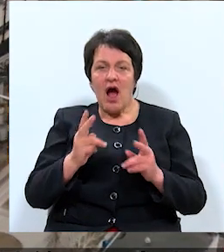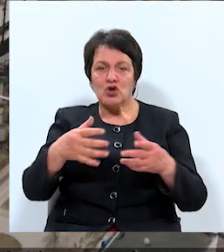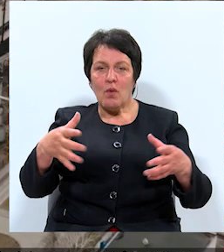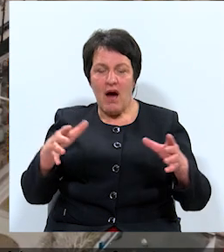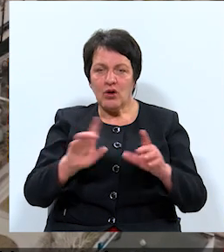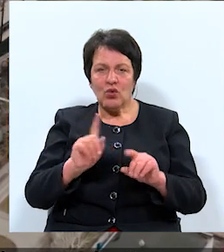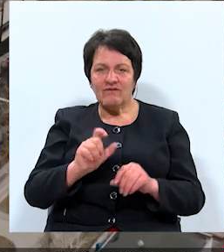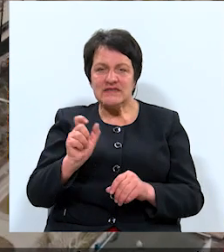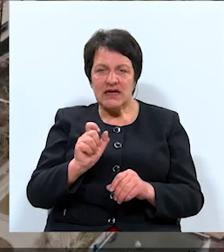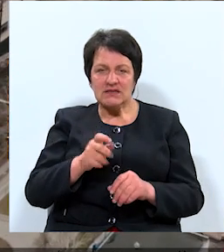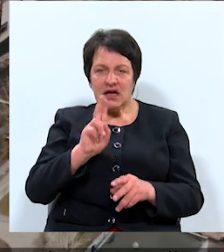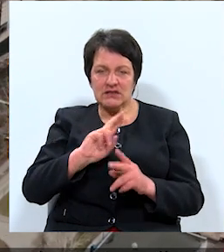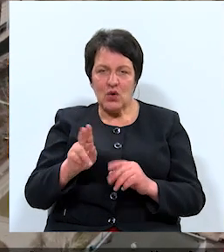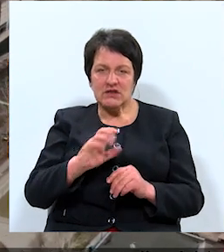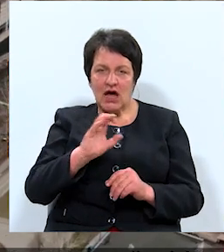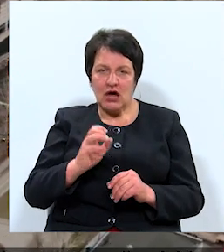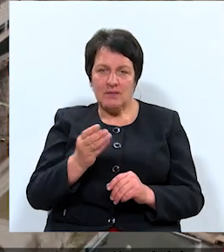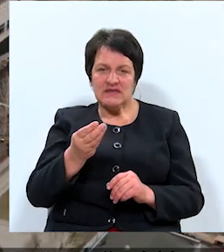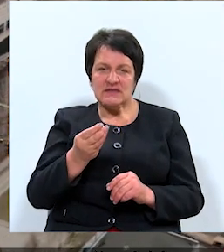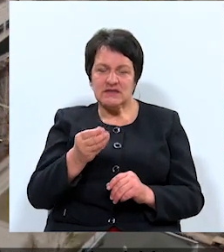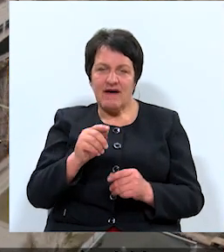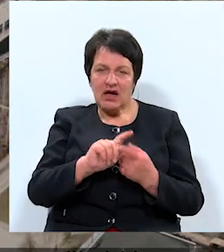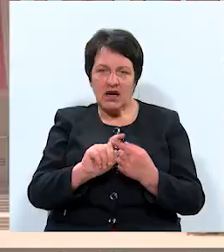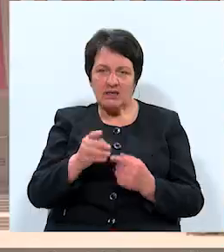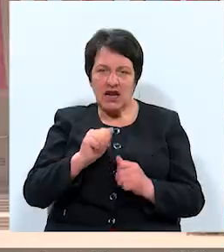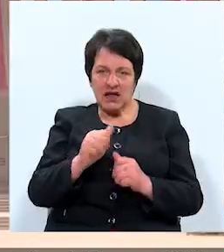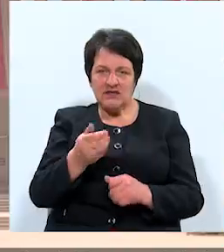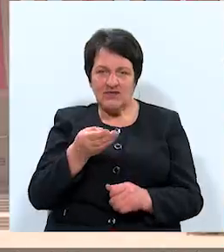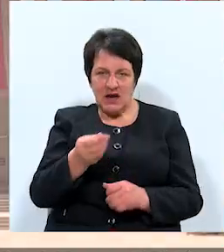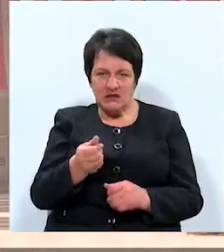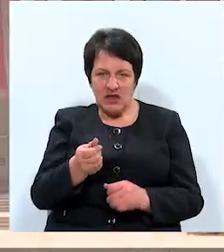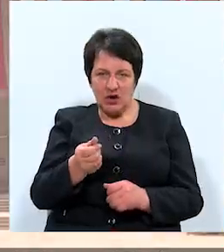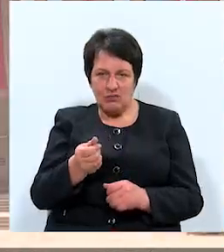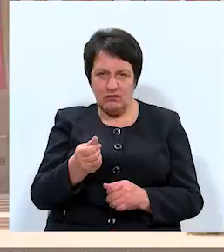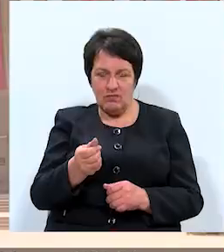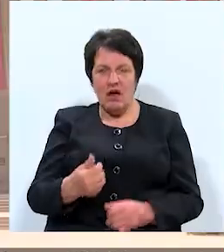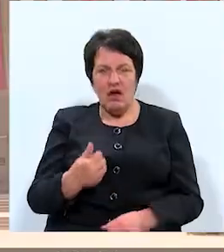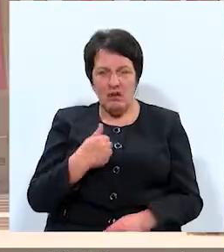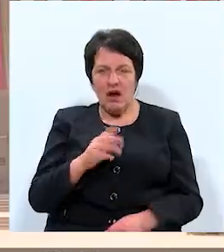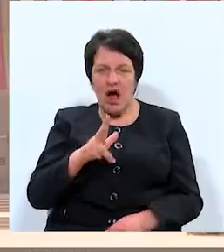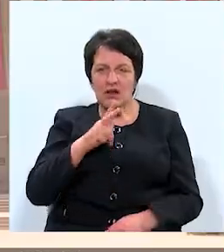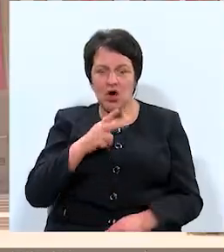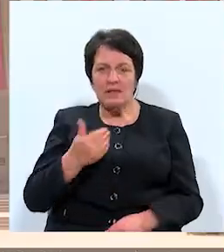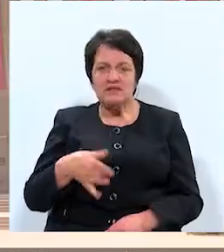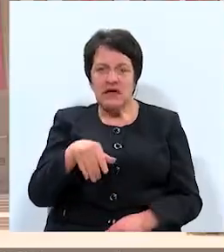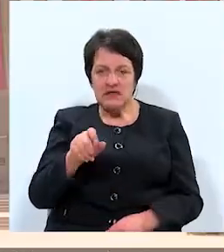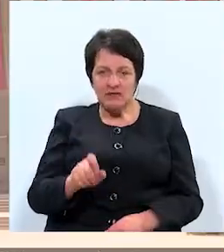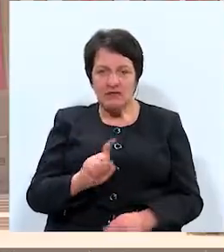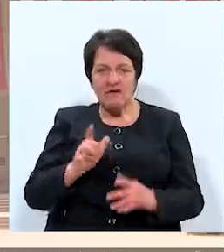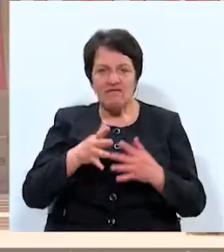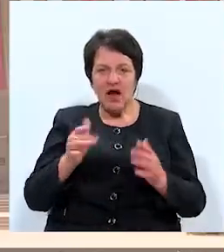kurē visdrīzāk zaudēts Eiropas Savienības līdzfinansējums. Man pieņemsim, ka Daugavpils iedzīvotājiem ir